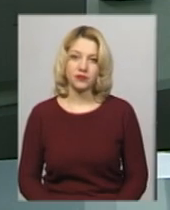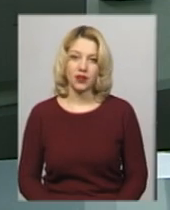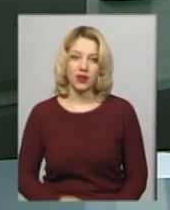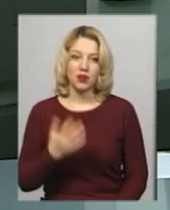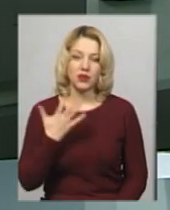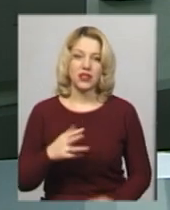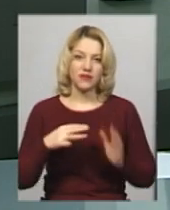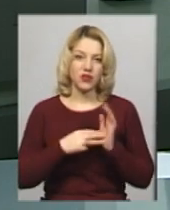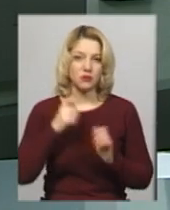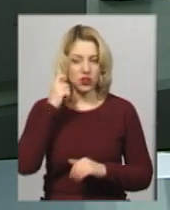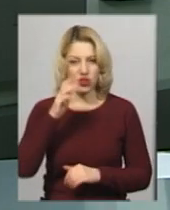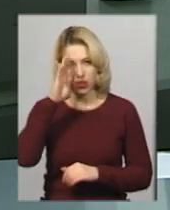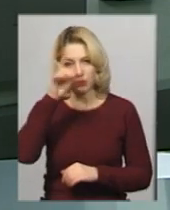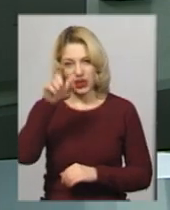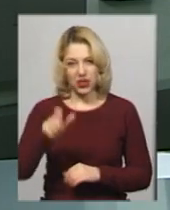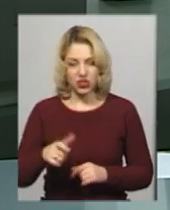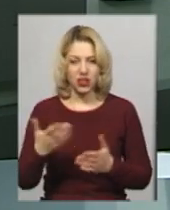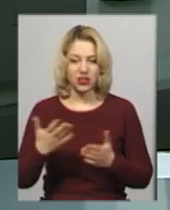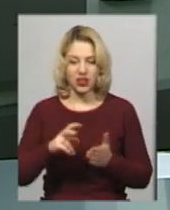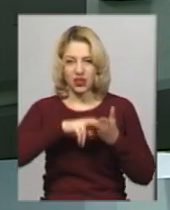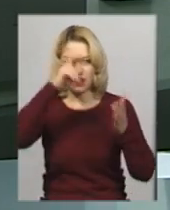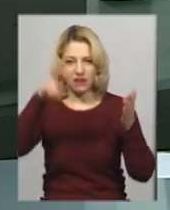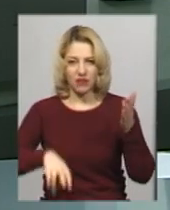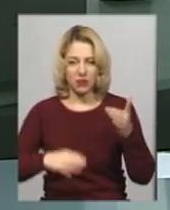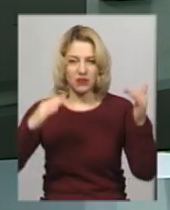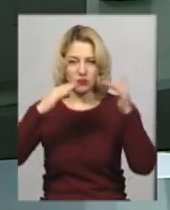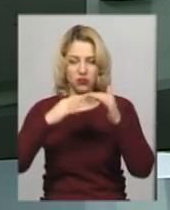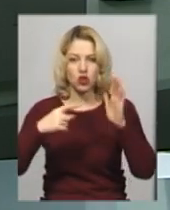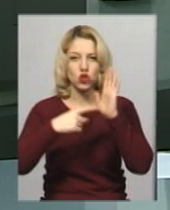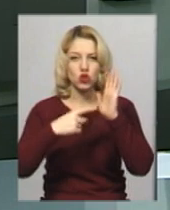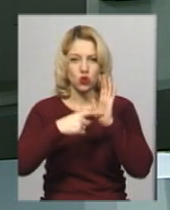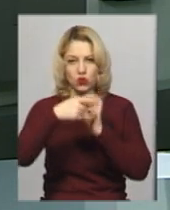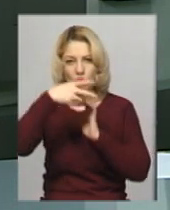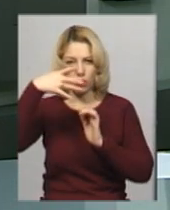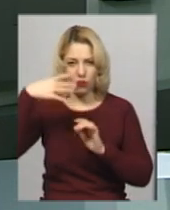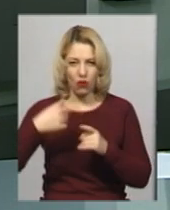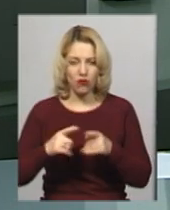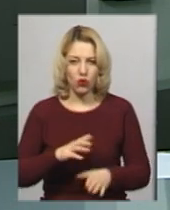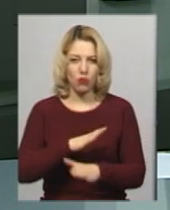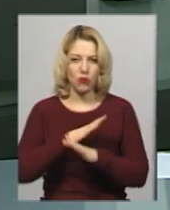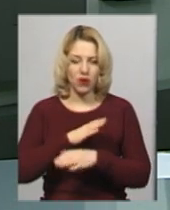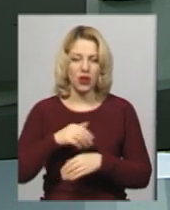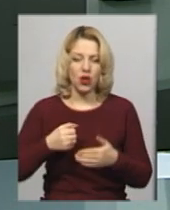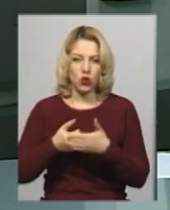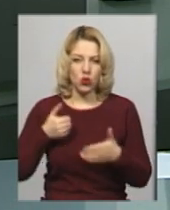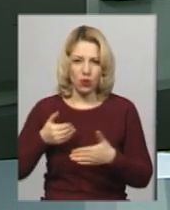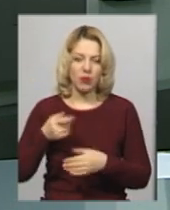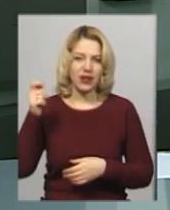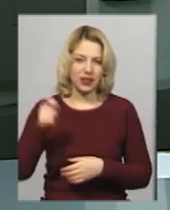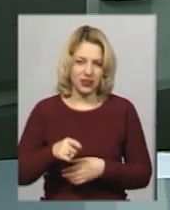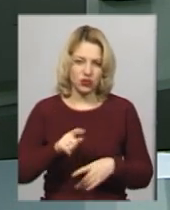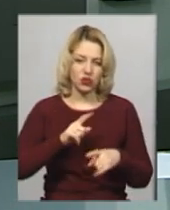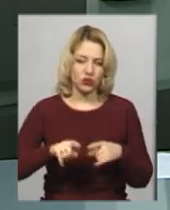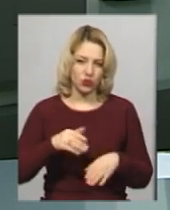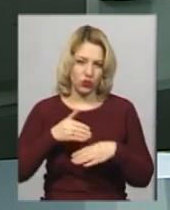58-річний хмельничанин, котрий випав з будівлі шостого поверху, помер до приїзду карети швидкої допомоги. Про це